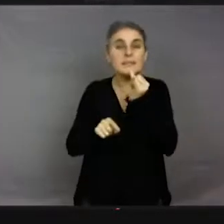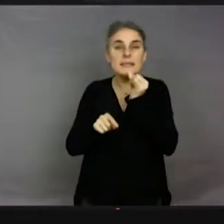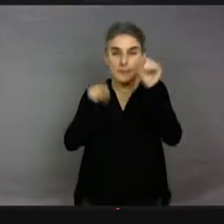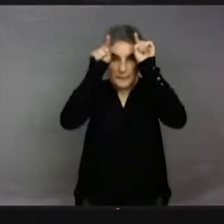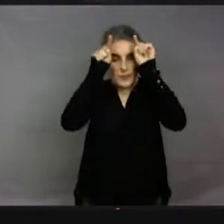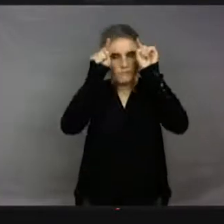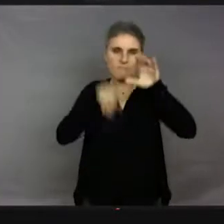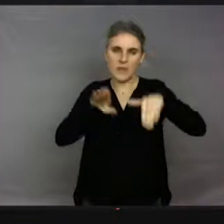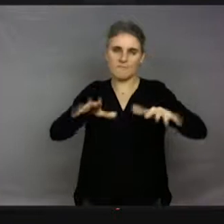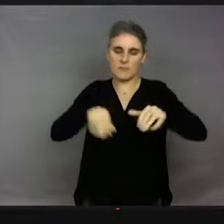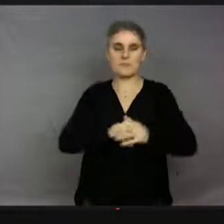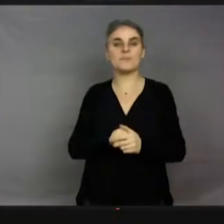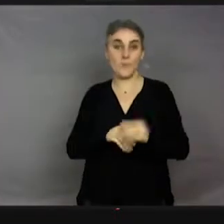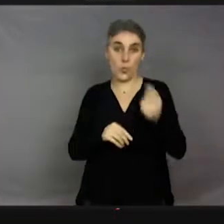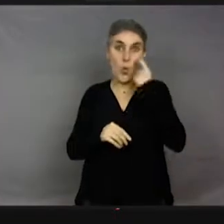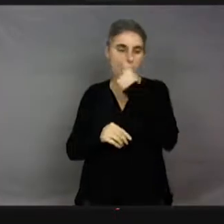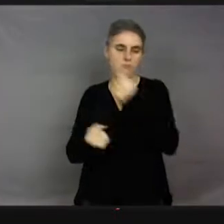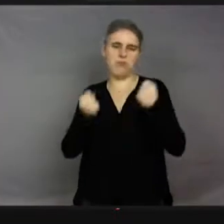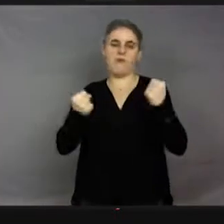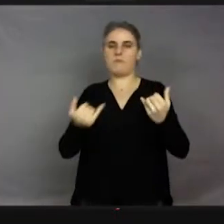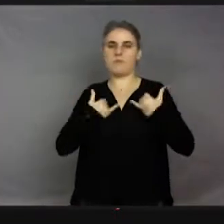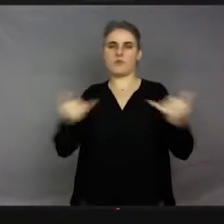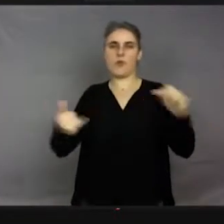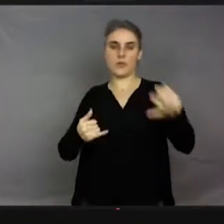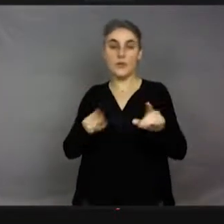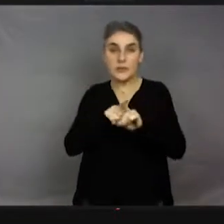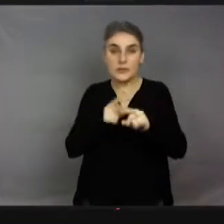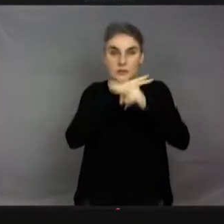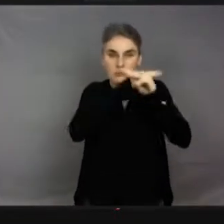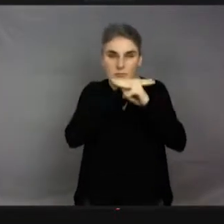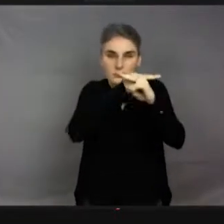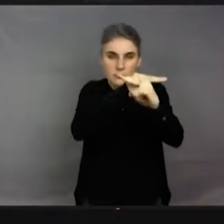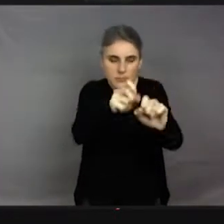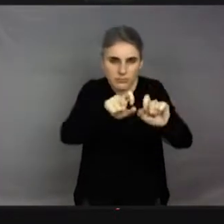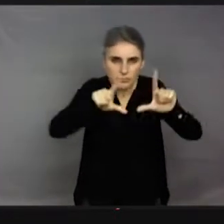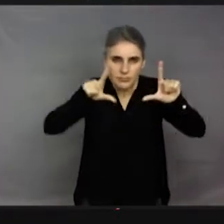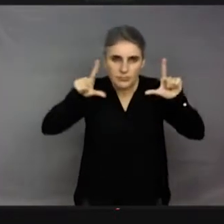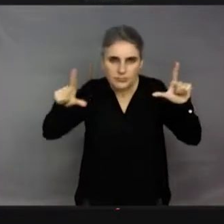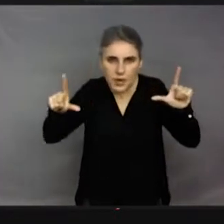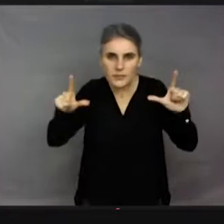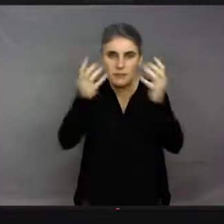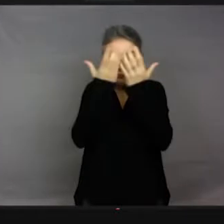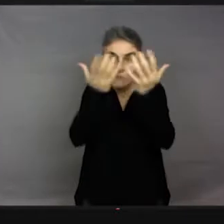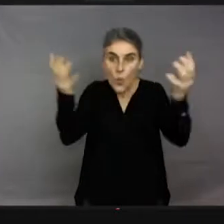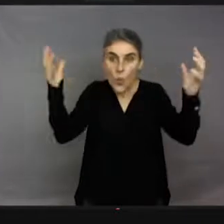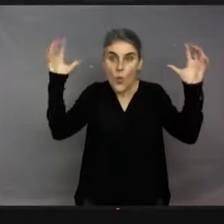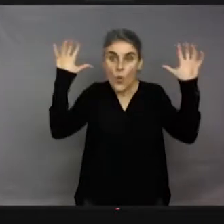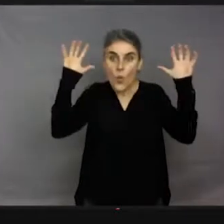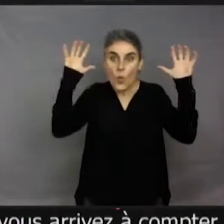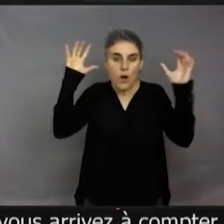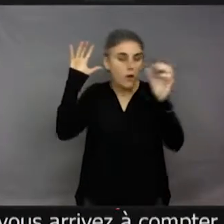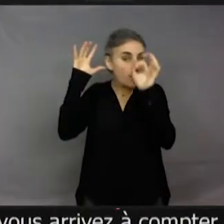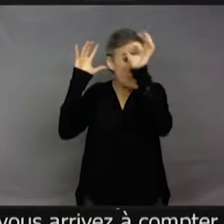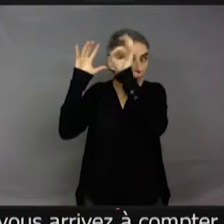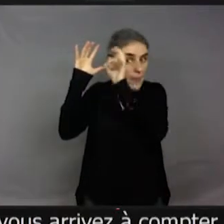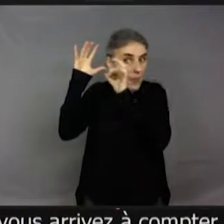on voit que c'est énorme. Et en plus, quand on s'approche, en fait, si vous arrivez à compter, il y en a 15 000 à droite des yeux et 15